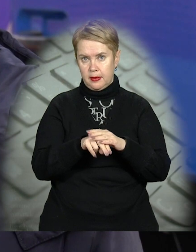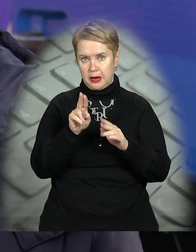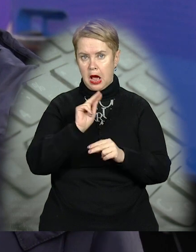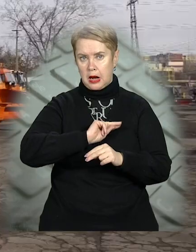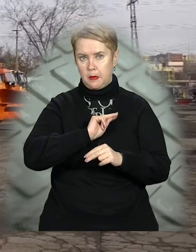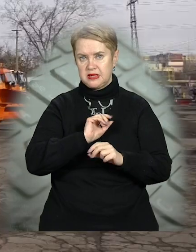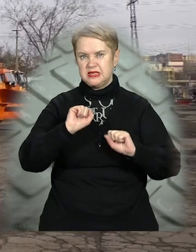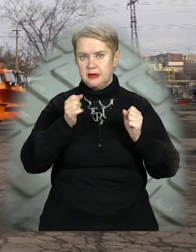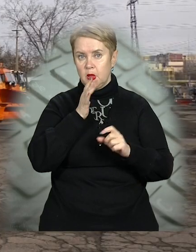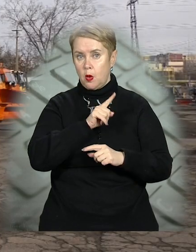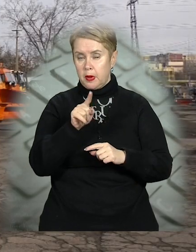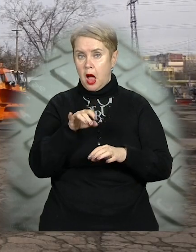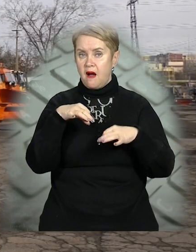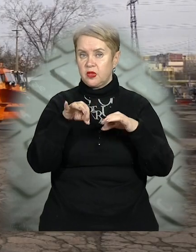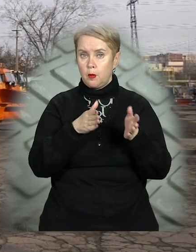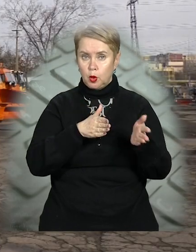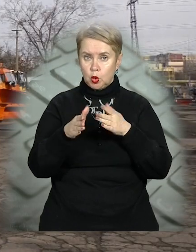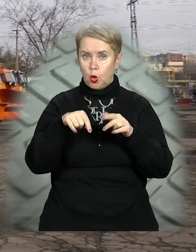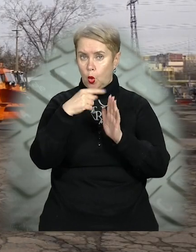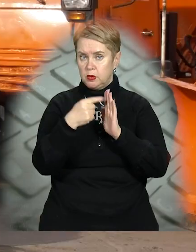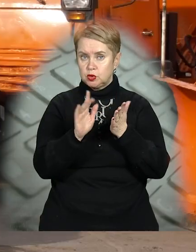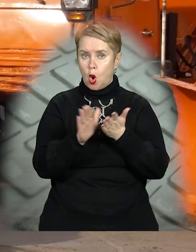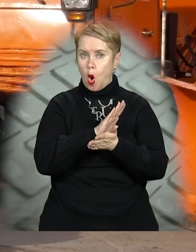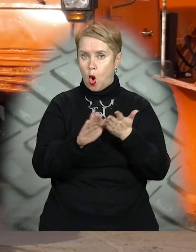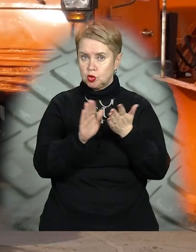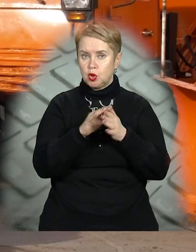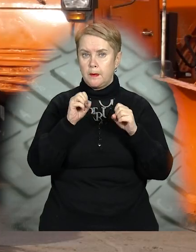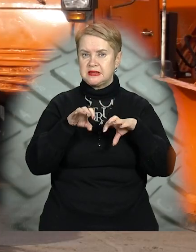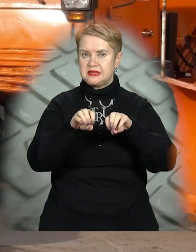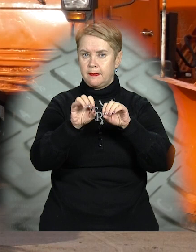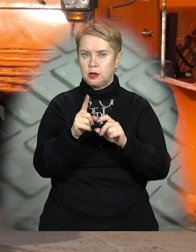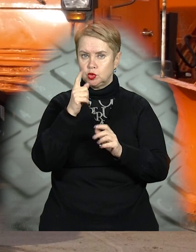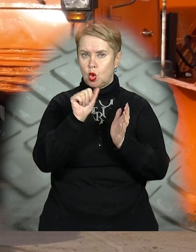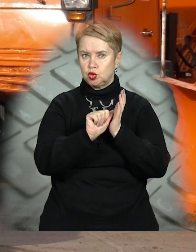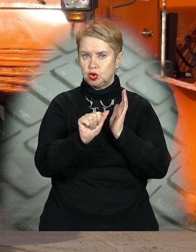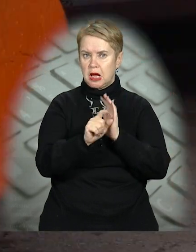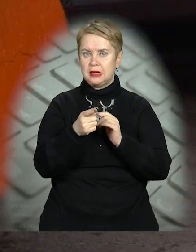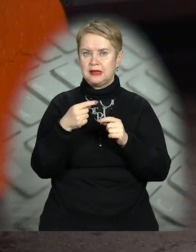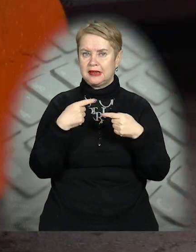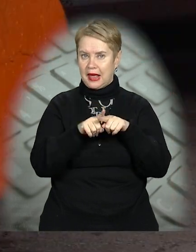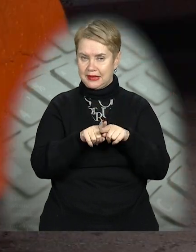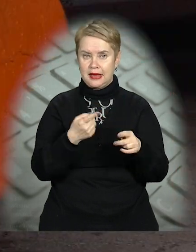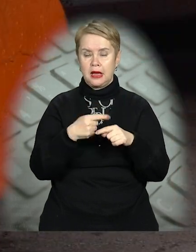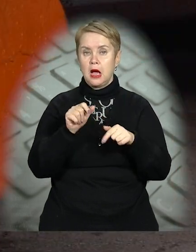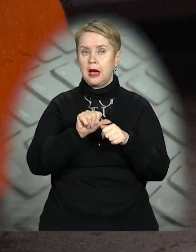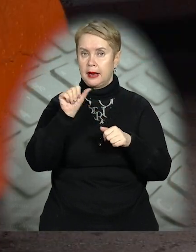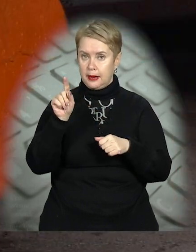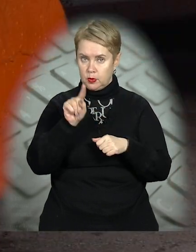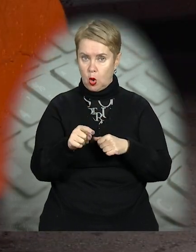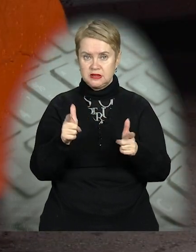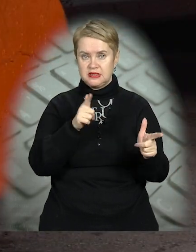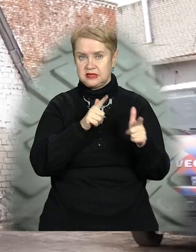роботі в зимовий період. Автомобільні дороги у місті очищуватимуть та посипатимуть 160 одиниць спецтехніки. Крім того, вже